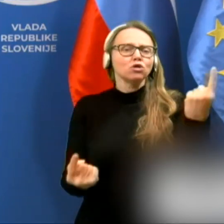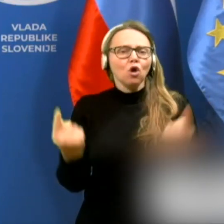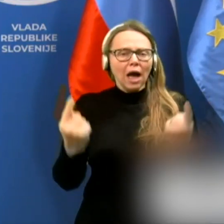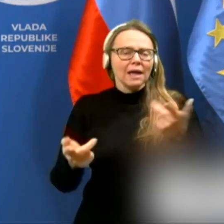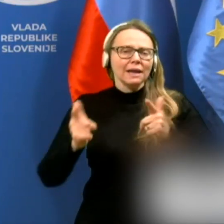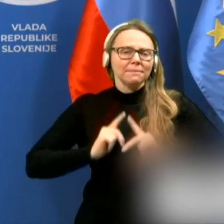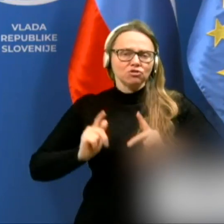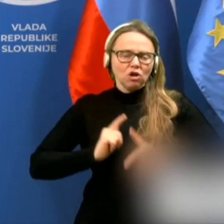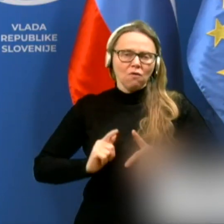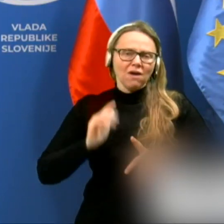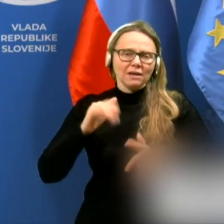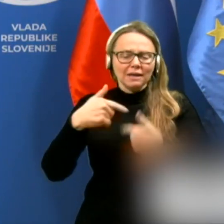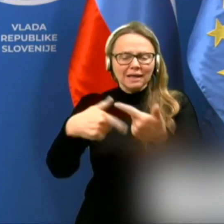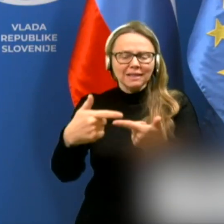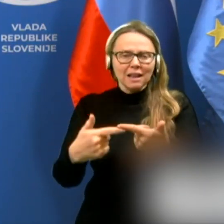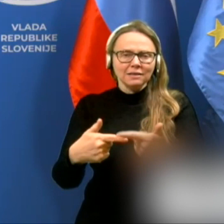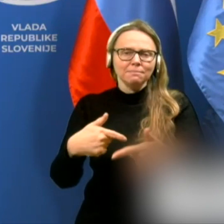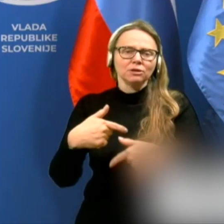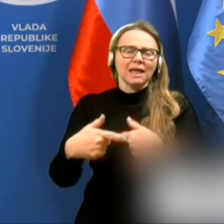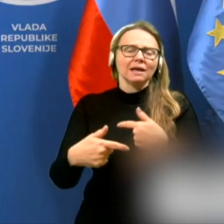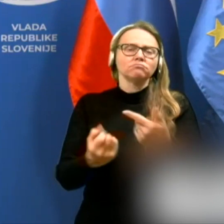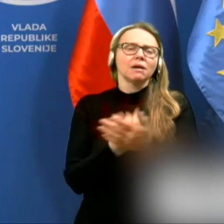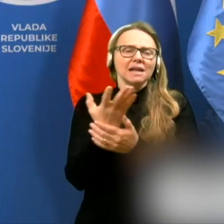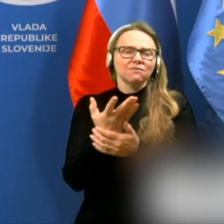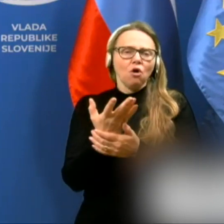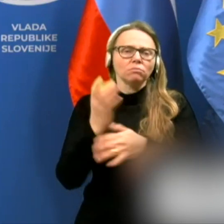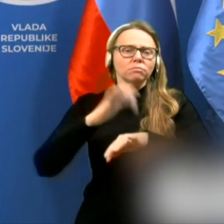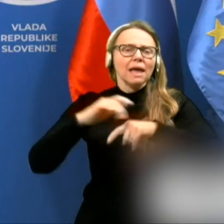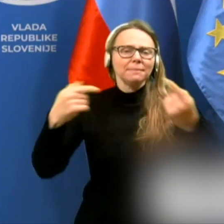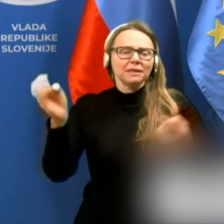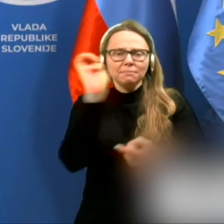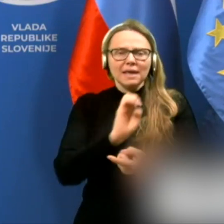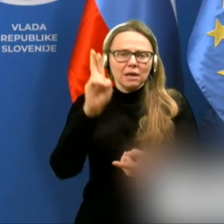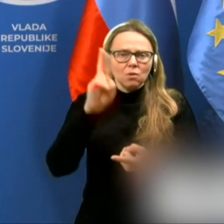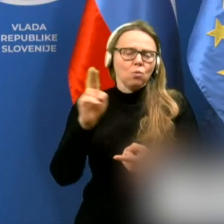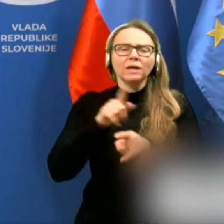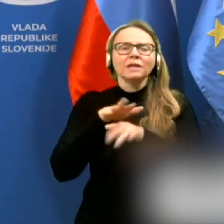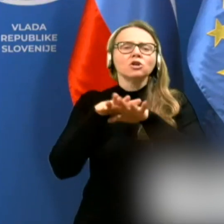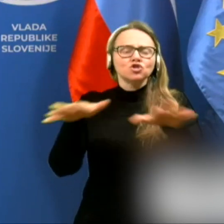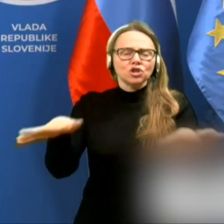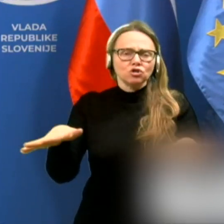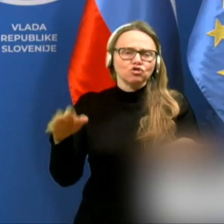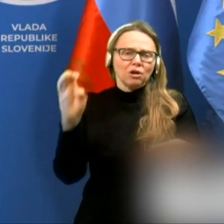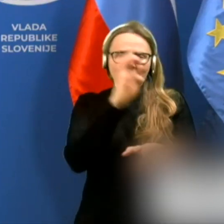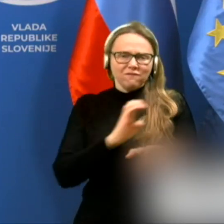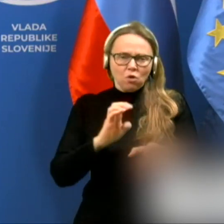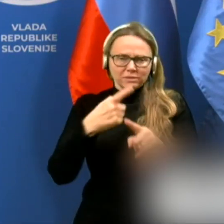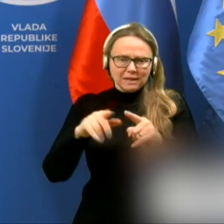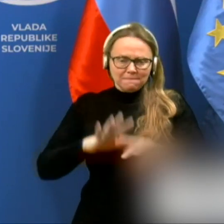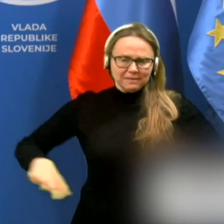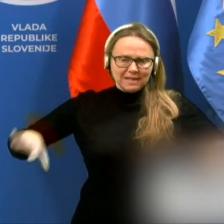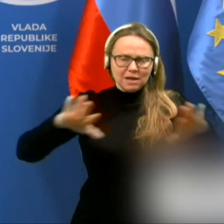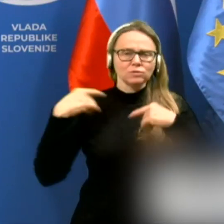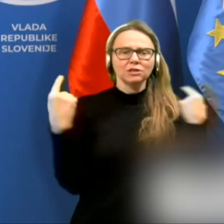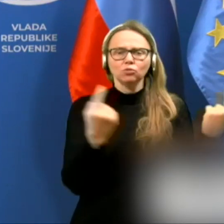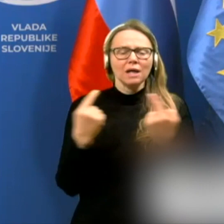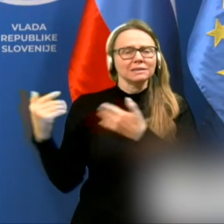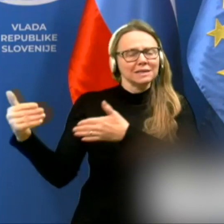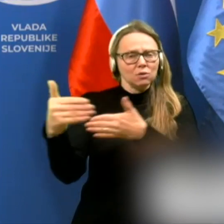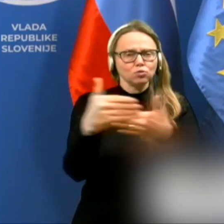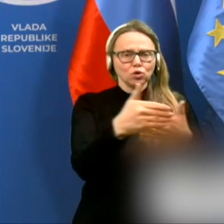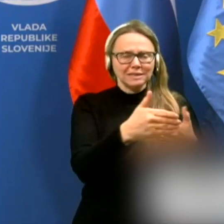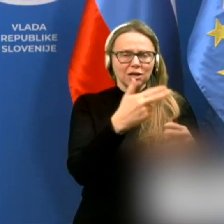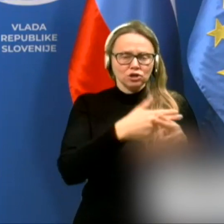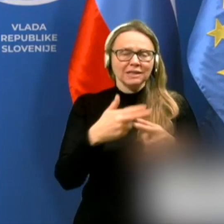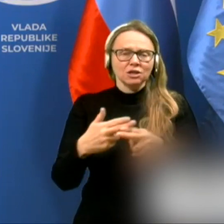in pričakova nadaljni potek in razvoj epidemije v Evropski uniji na širšem evropskem kontinentu, razmire v neposredni soseščeni,